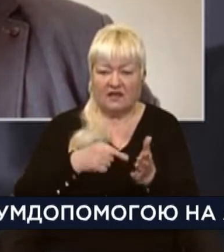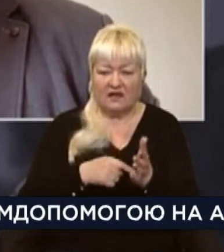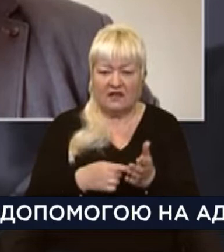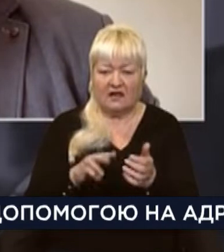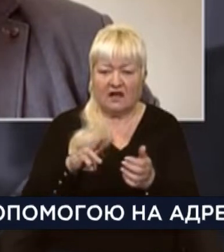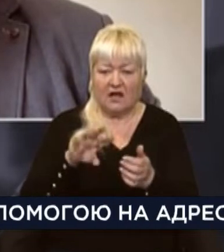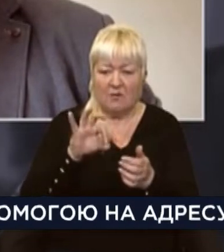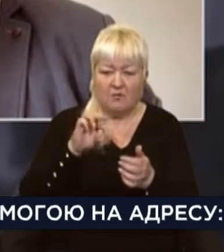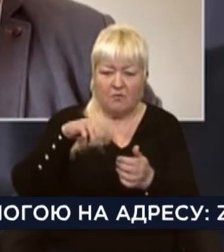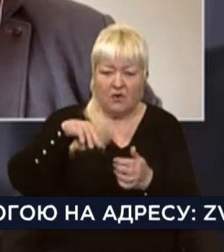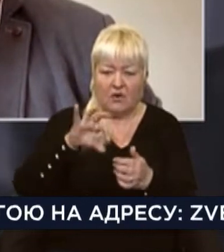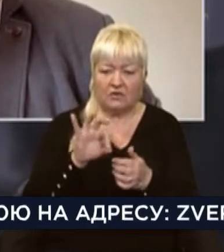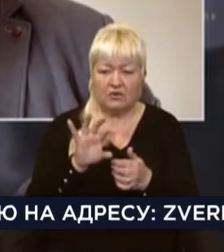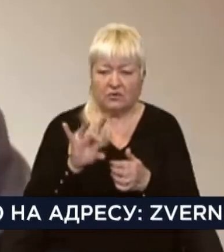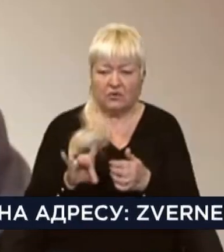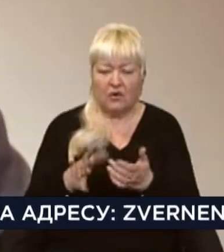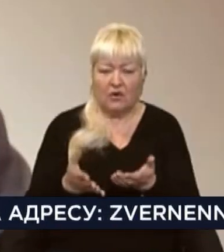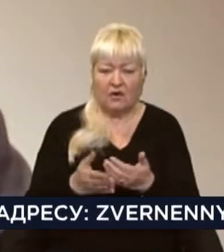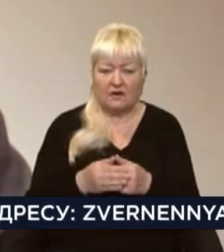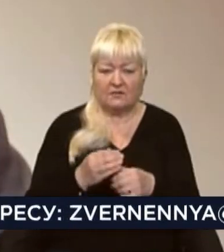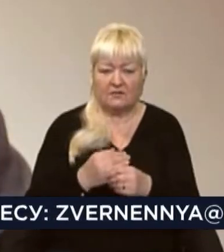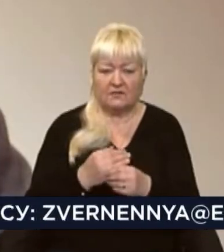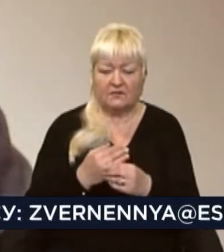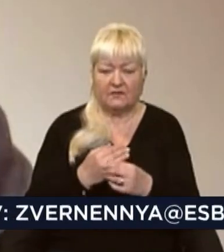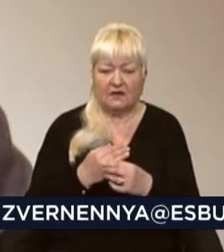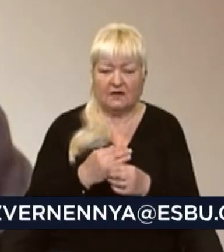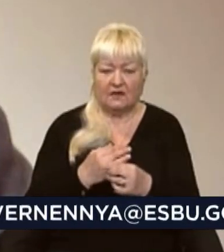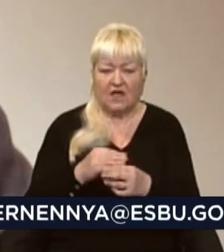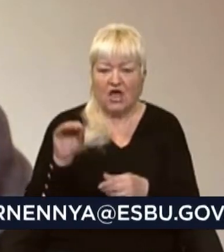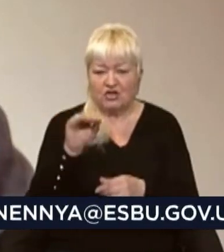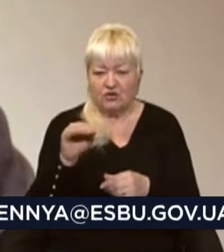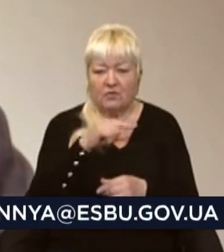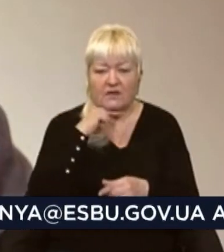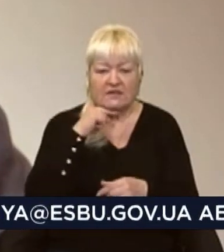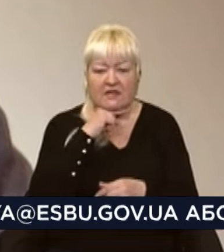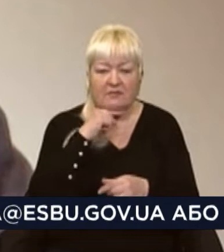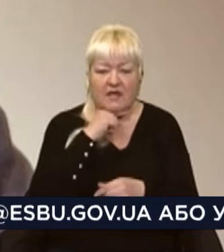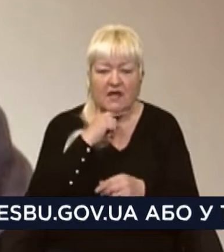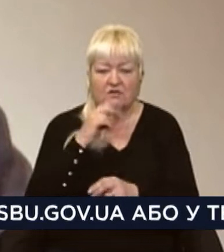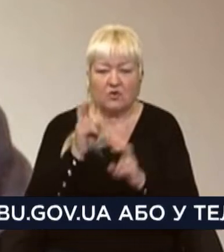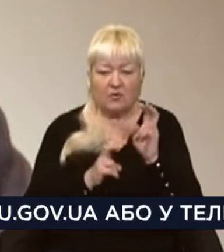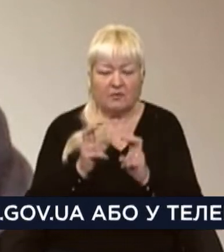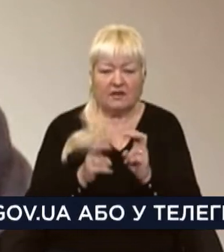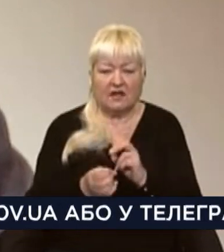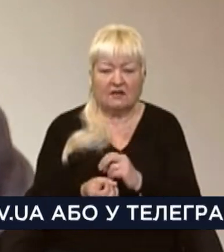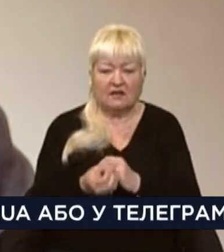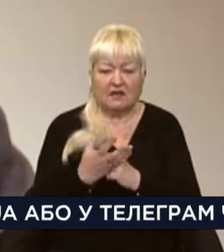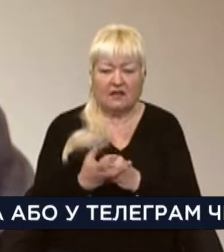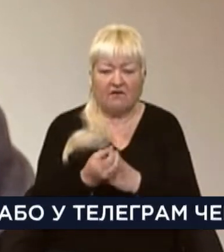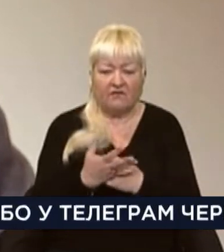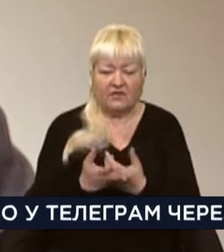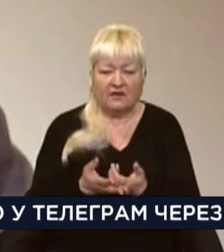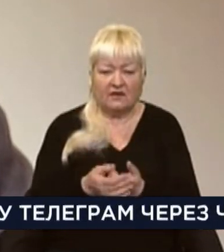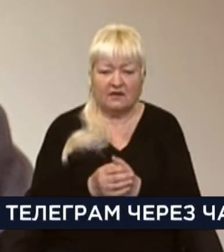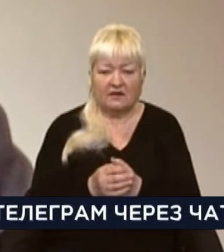Нісан Мотор Україна, Житомирський в'ясокомбінат, ТАТ Нефть АЗС Україна